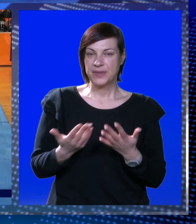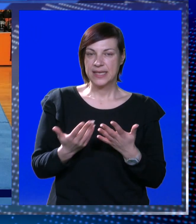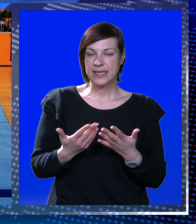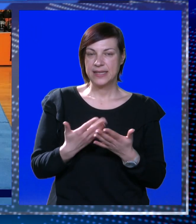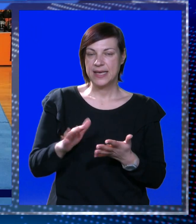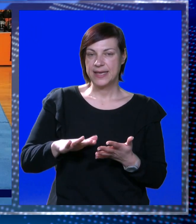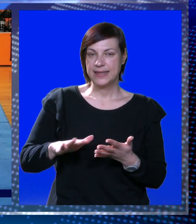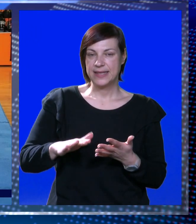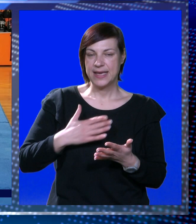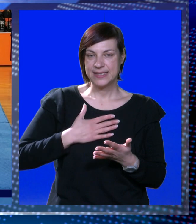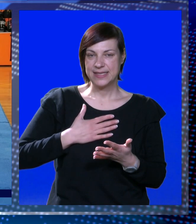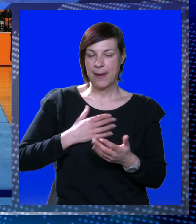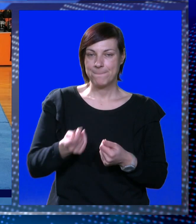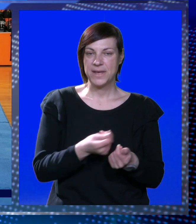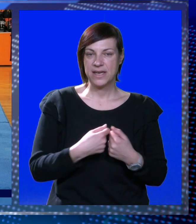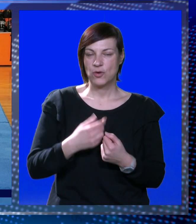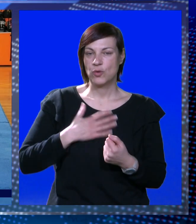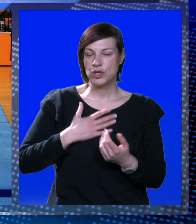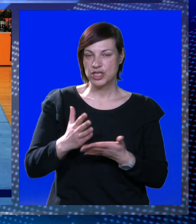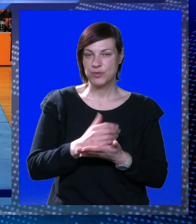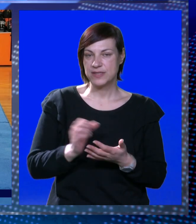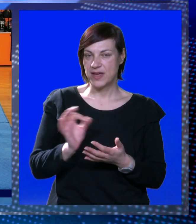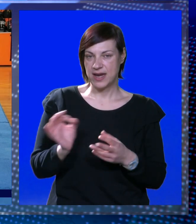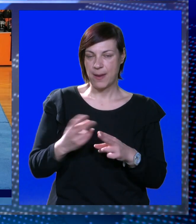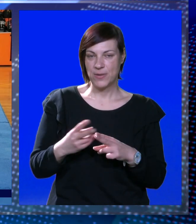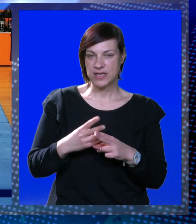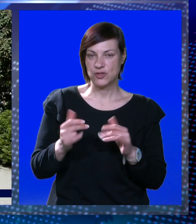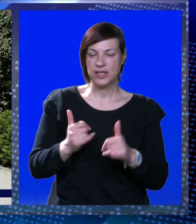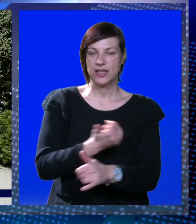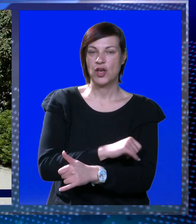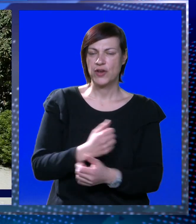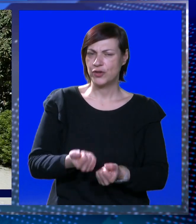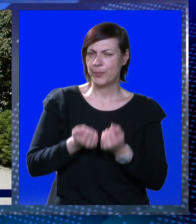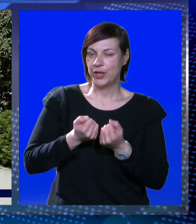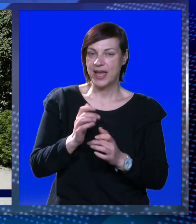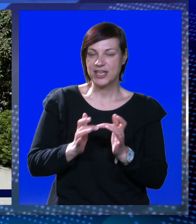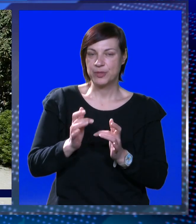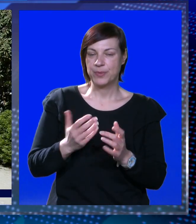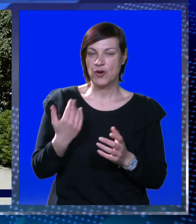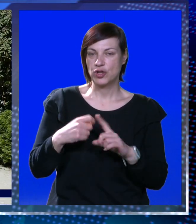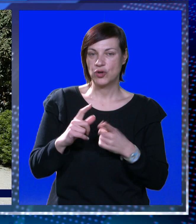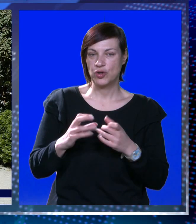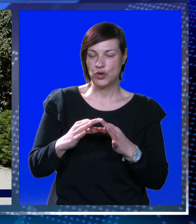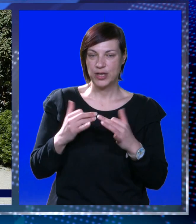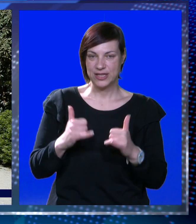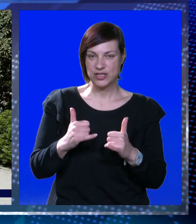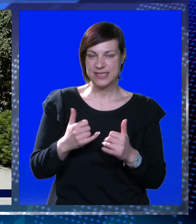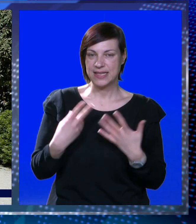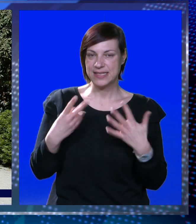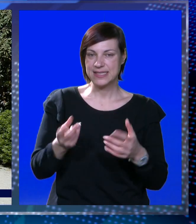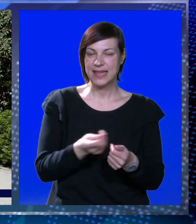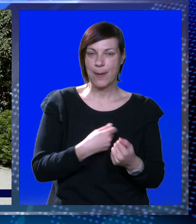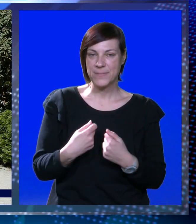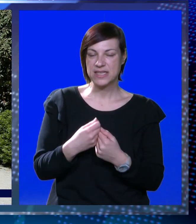gdje je i djeca i mi kao klub počemo ostvariti najbolji rezultat. Ove godine je bilo najjače prvenstvo od korone do sada,